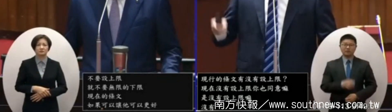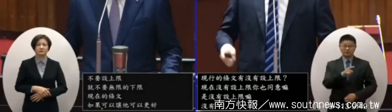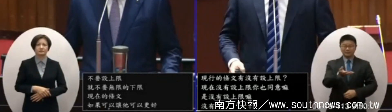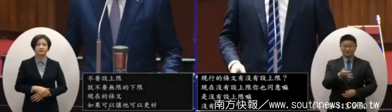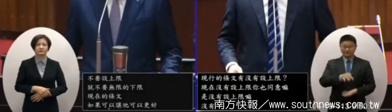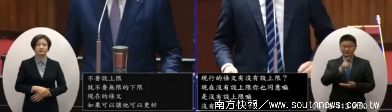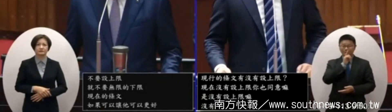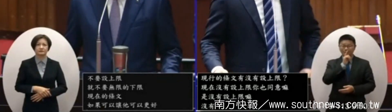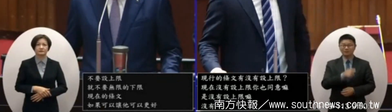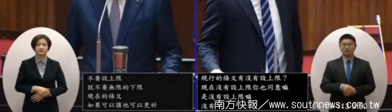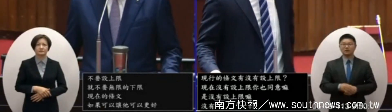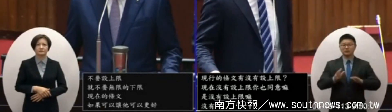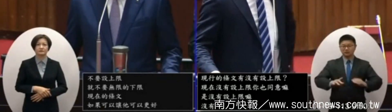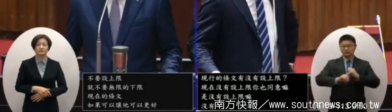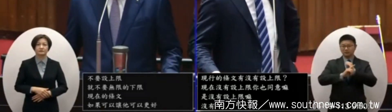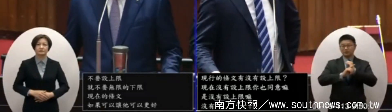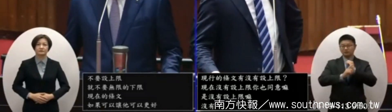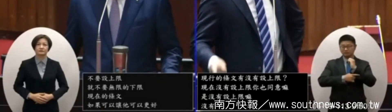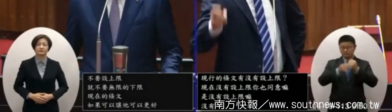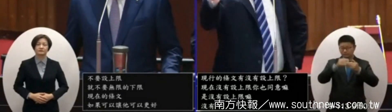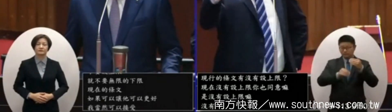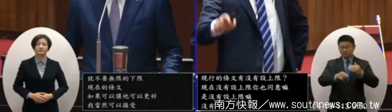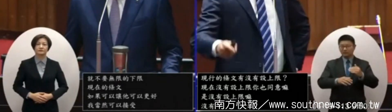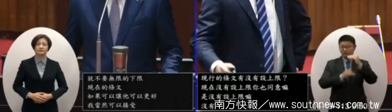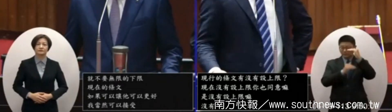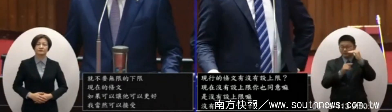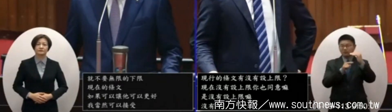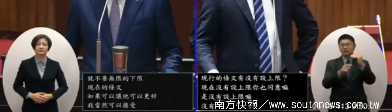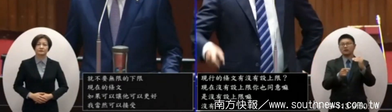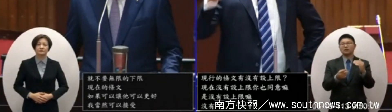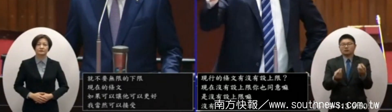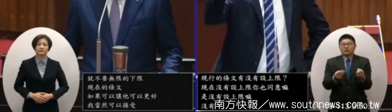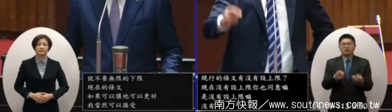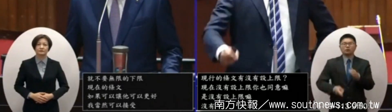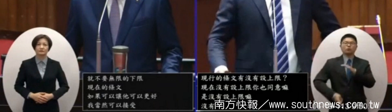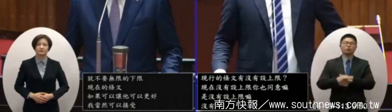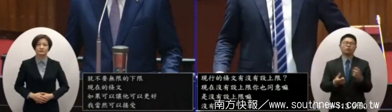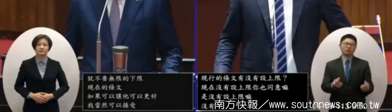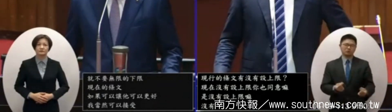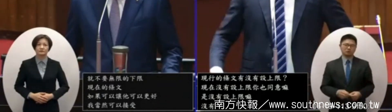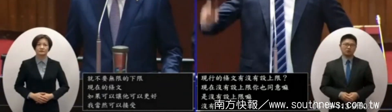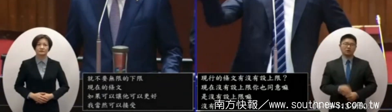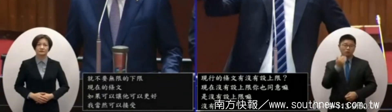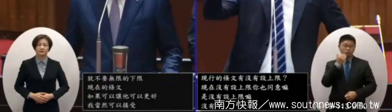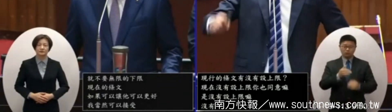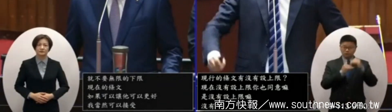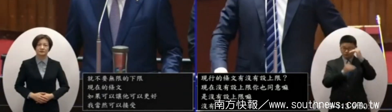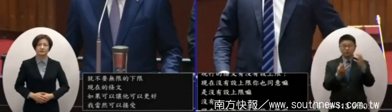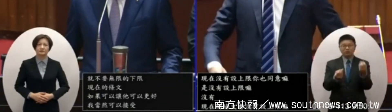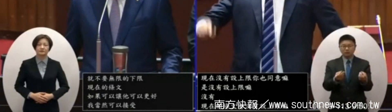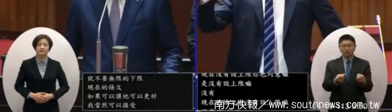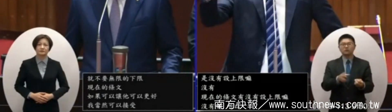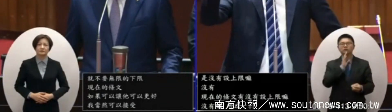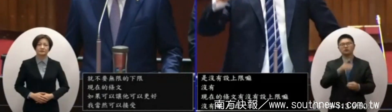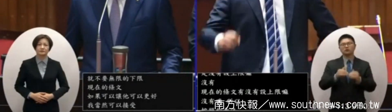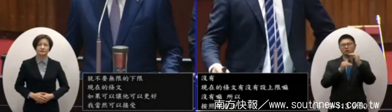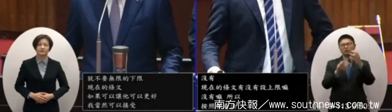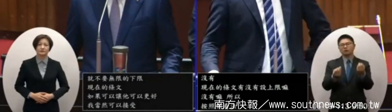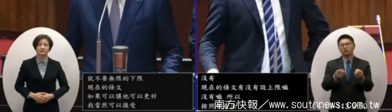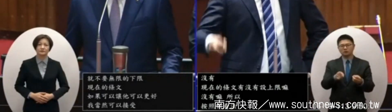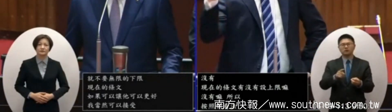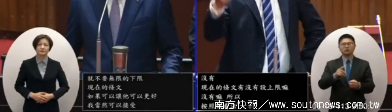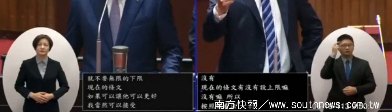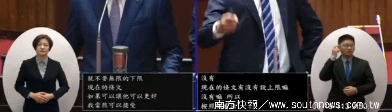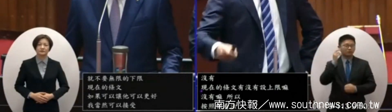法現行的條文是不是也違憲只要沒有設上限就是無限期只要沒有設上限就是違